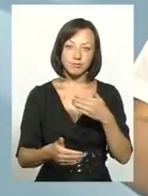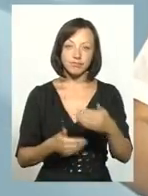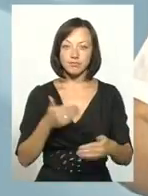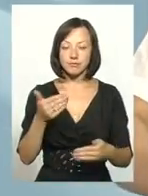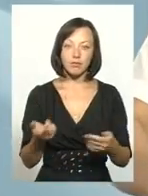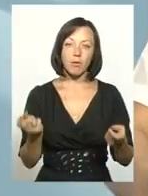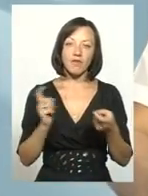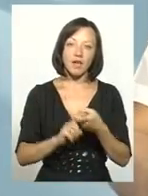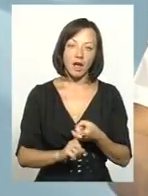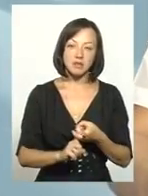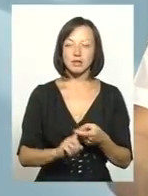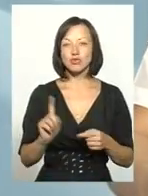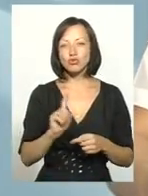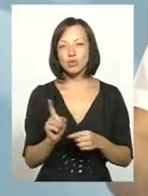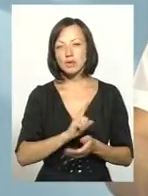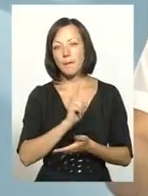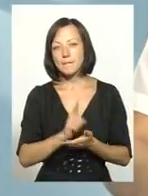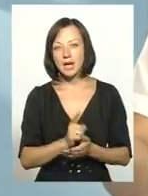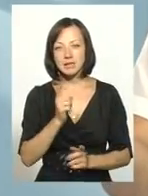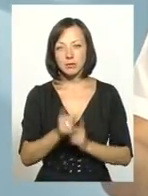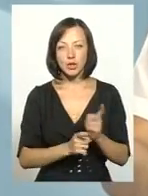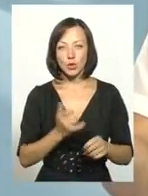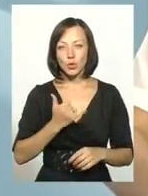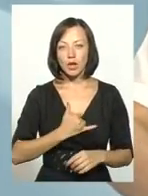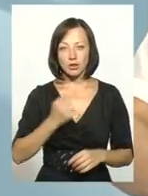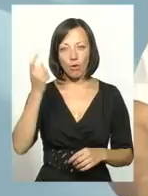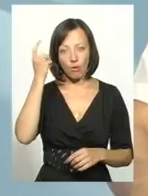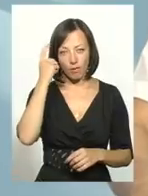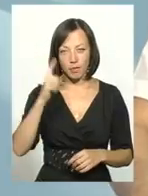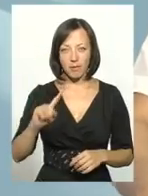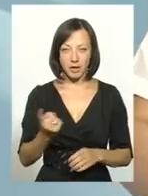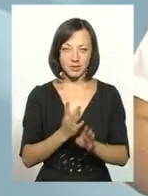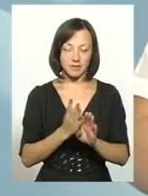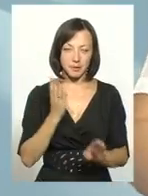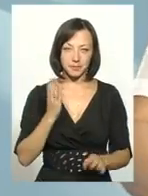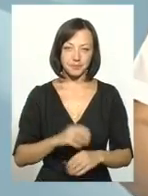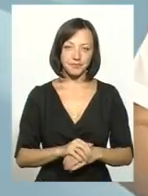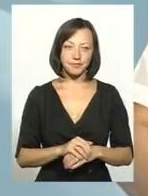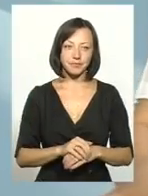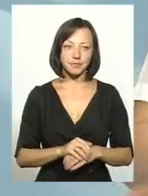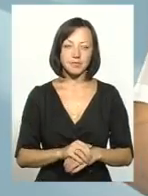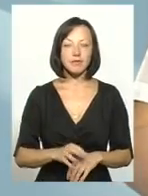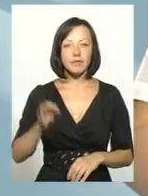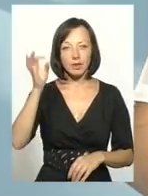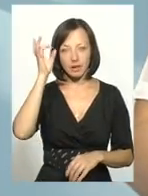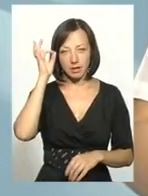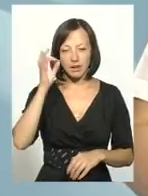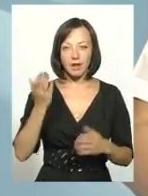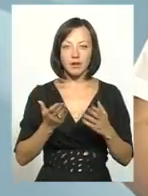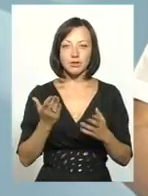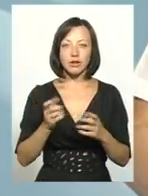який пов'язаний з тим, що щось має змінитися в нашій голові, вперше за все. Пам'ятаєте, що бичок, викинутий в урну,